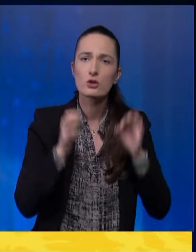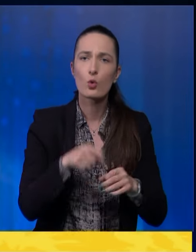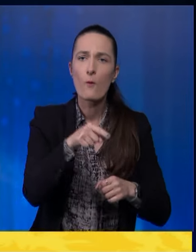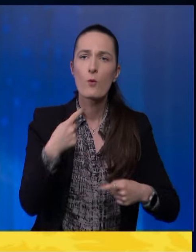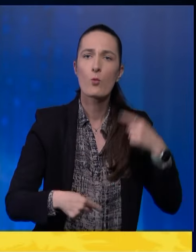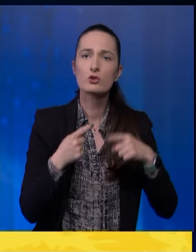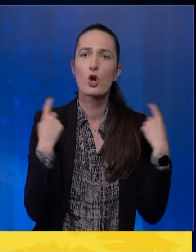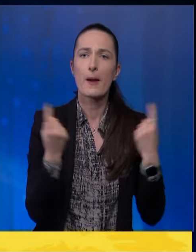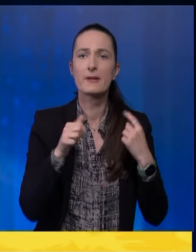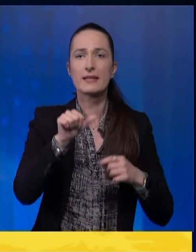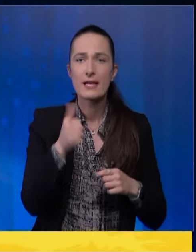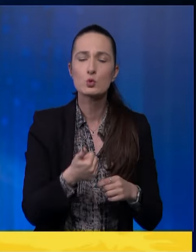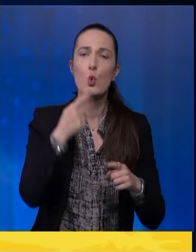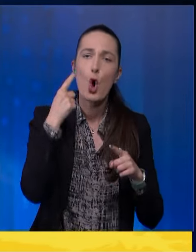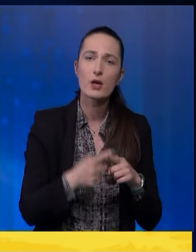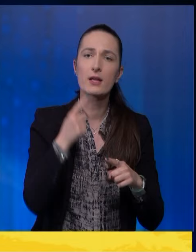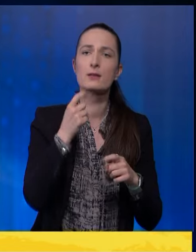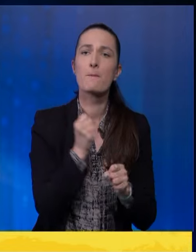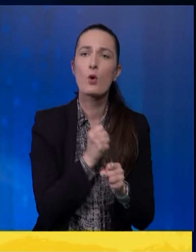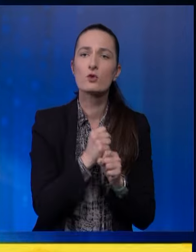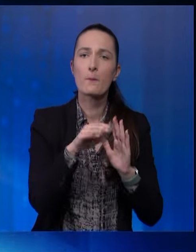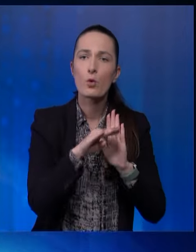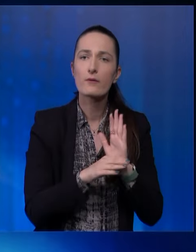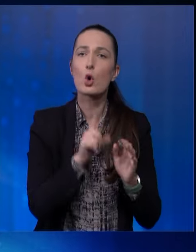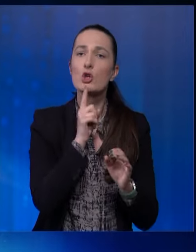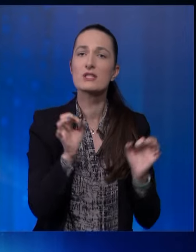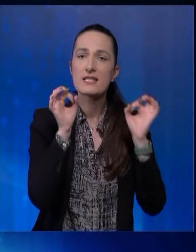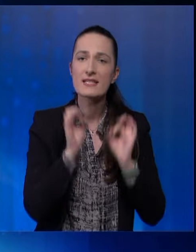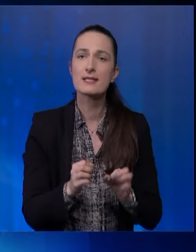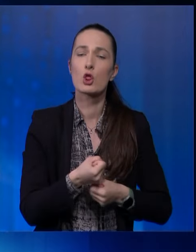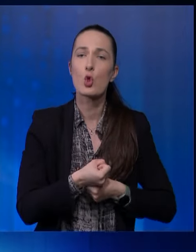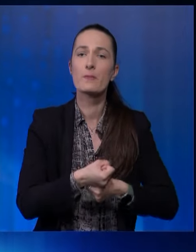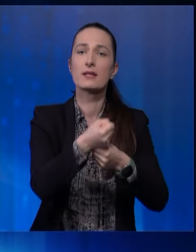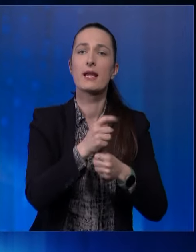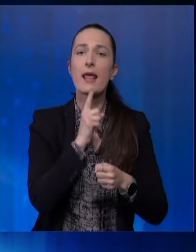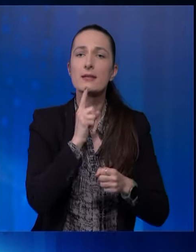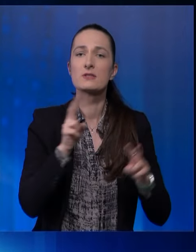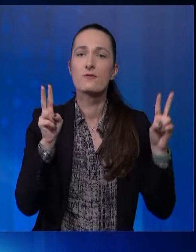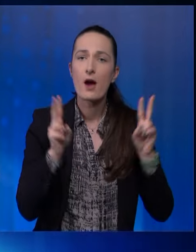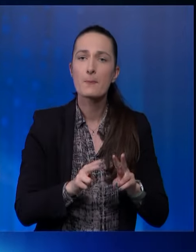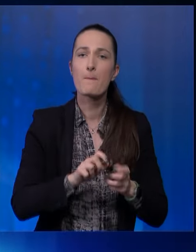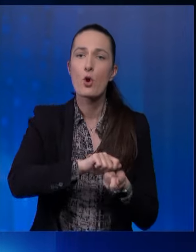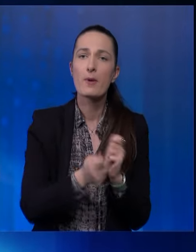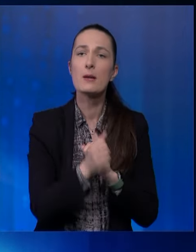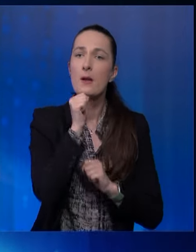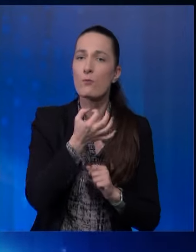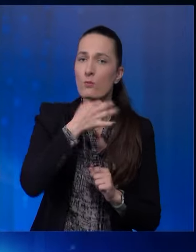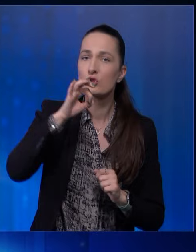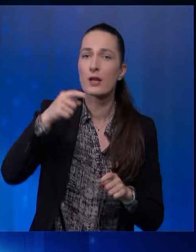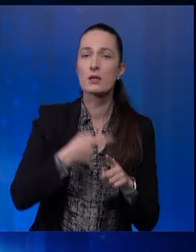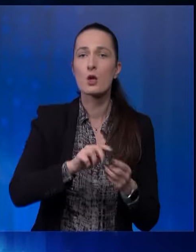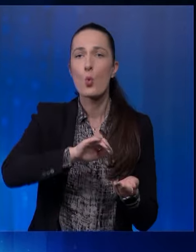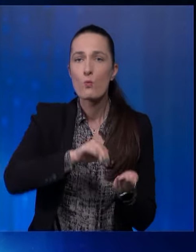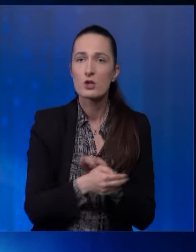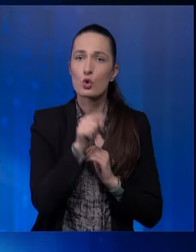kampanji jesu konkretni provodivi programi koji će zaista doprinijeti nekim stvarnim promjenama i poboljšanjima, jer